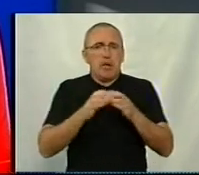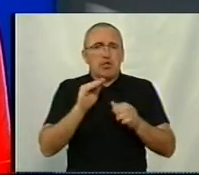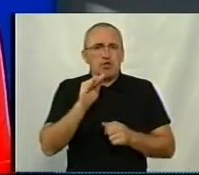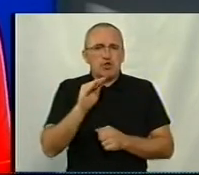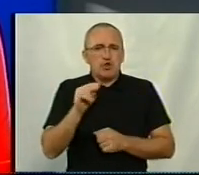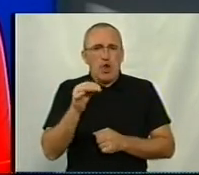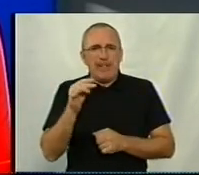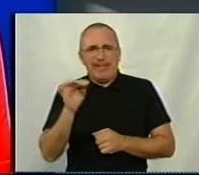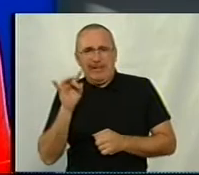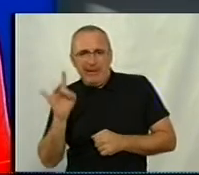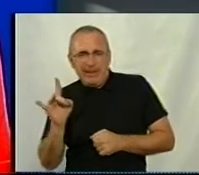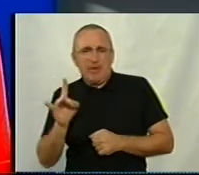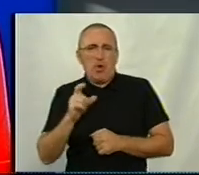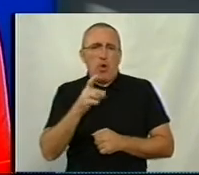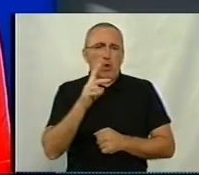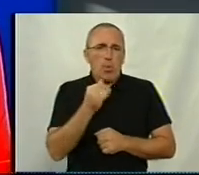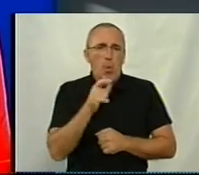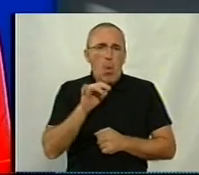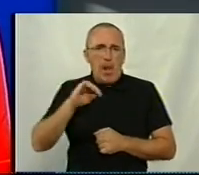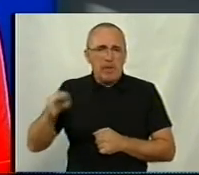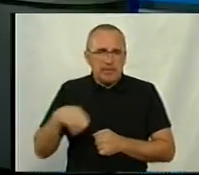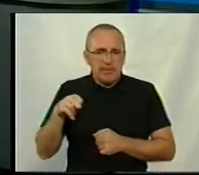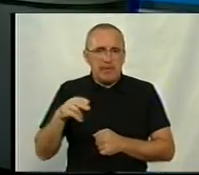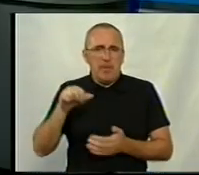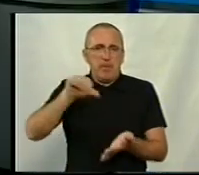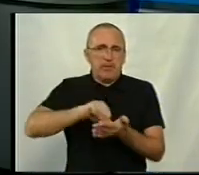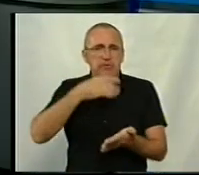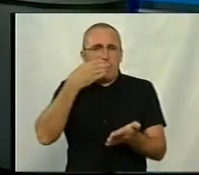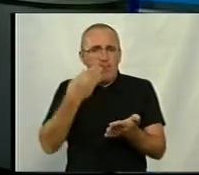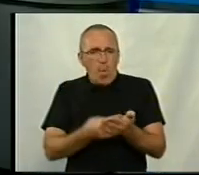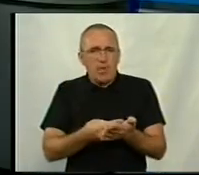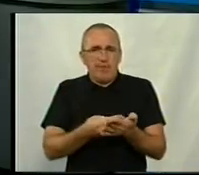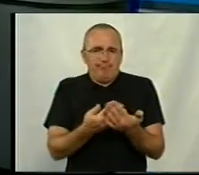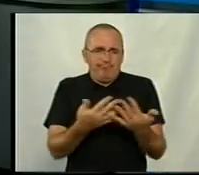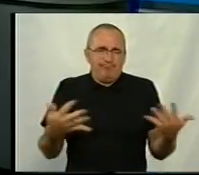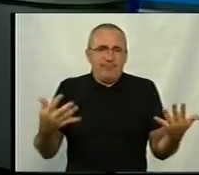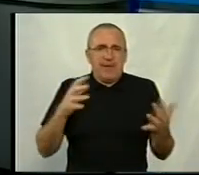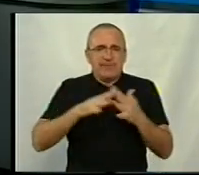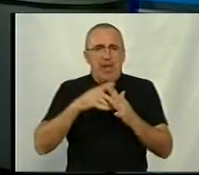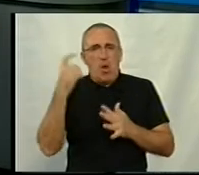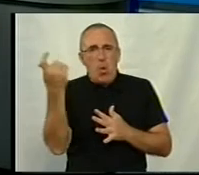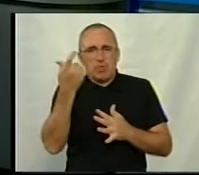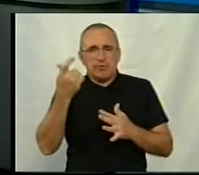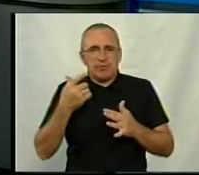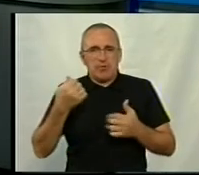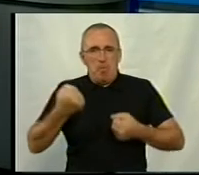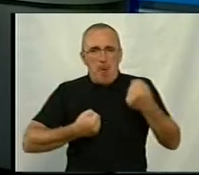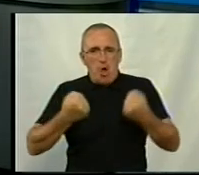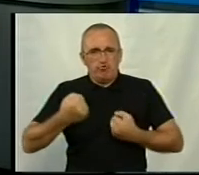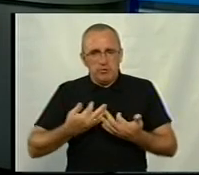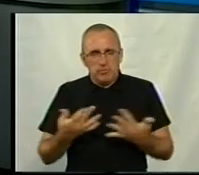Дір», «Кейс», «Нью Холланд», які представляють свої лінійки сільськогосподарських машин. Крім того,